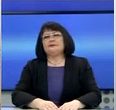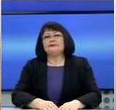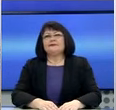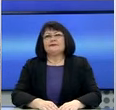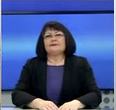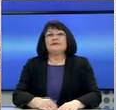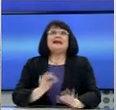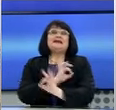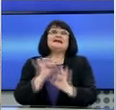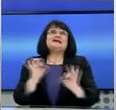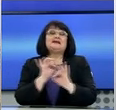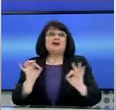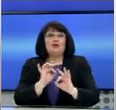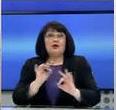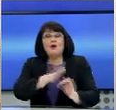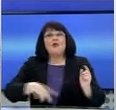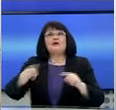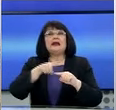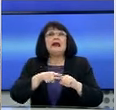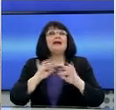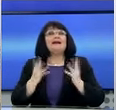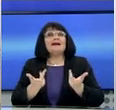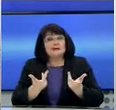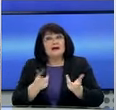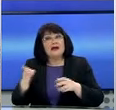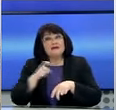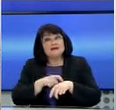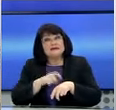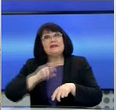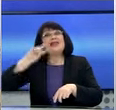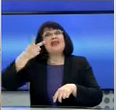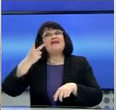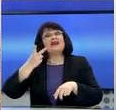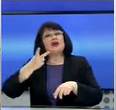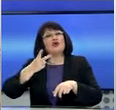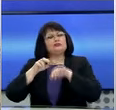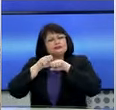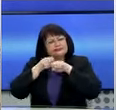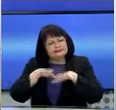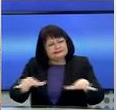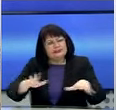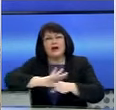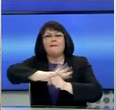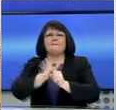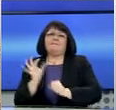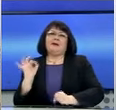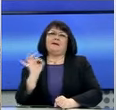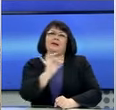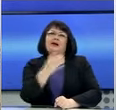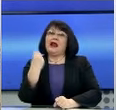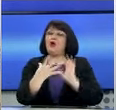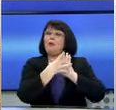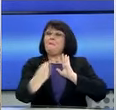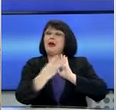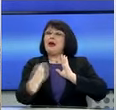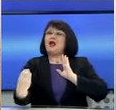είναι πέραν κάθε αμφισβήτησης ότι η χώρα μας αποτελεί, ακόμα και σε αυτή τη δεύτερη φάση, έξαρσης πανδημίας, ένα καλό παράδειγμα